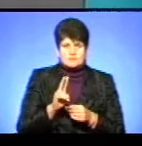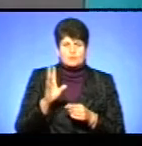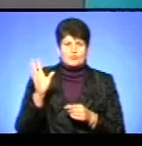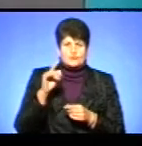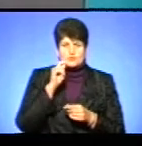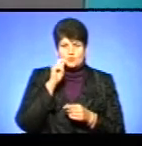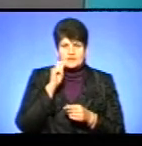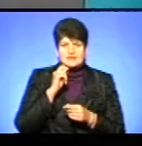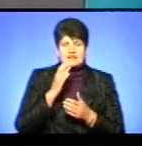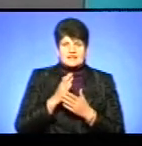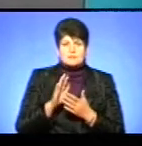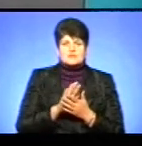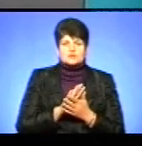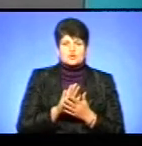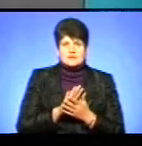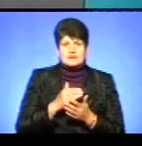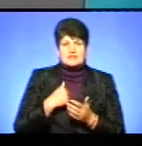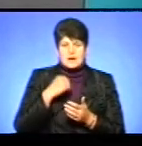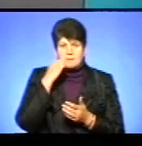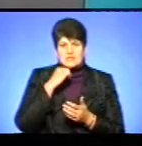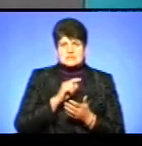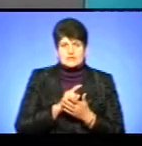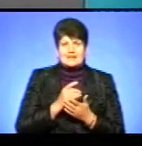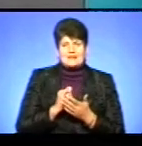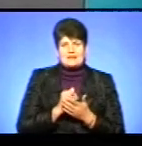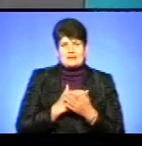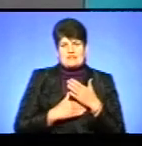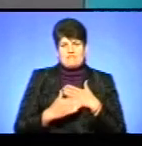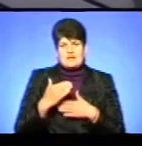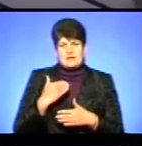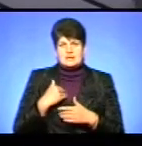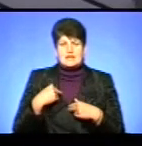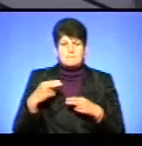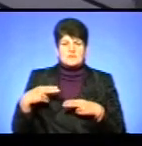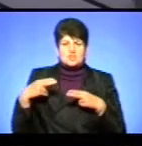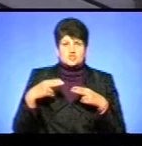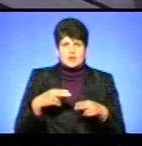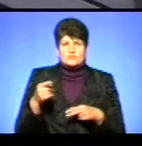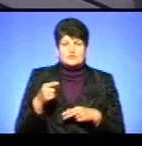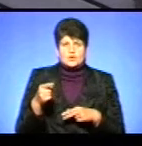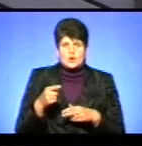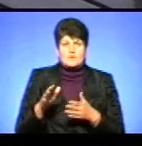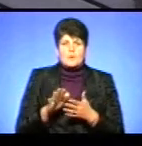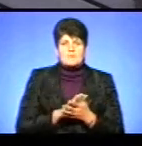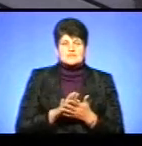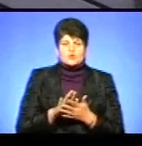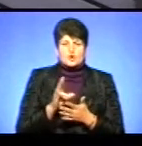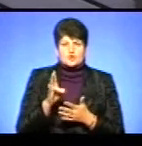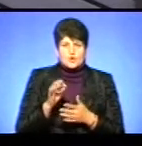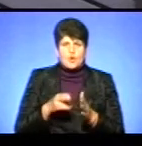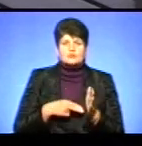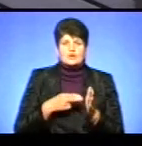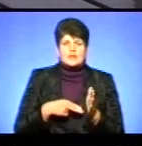цій Україні є безкоштовні. Я пенсіонерка і інвалід. Я приїжджаю до Тернополя безкоштовно на